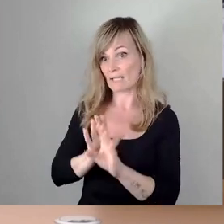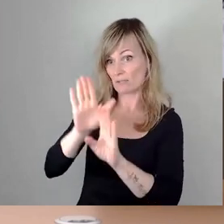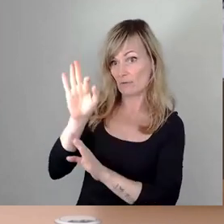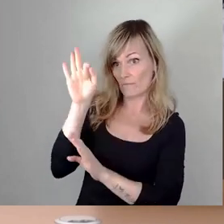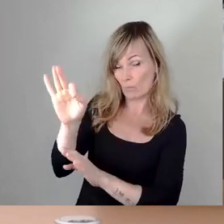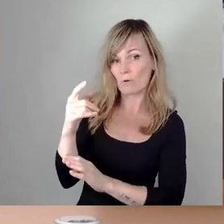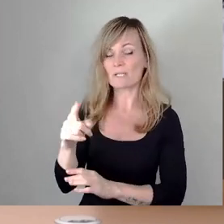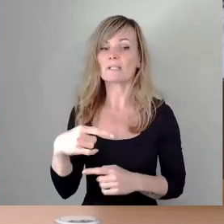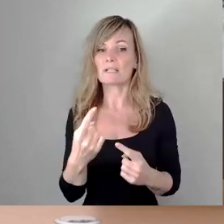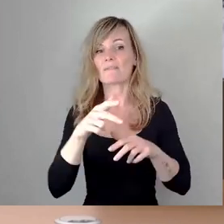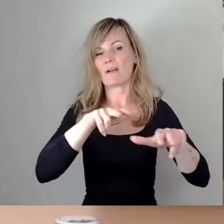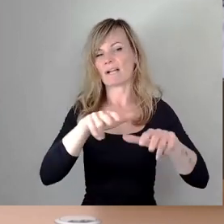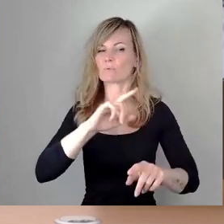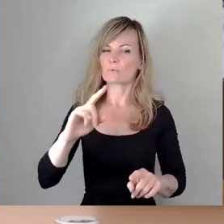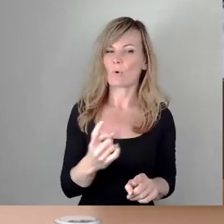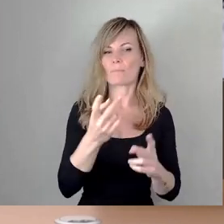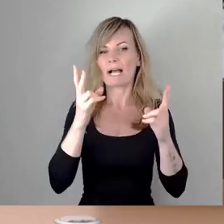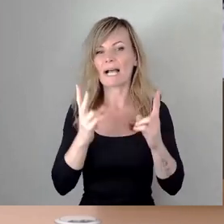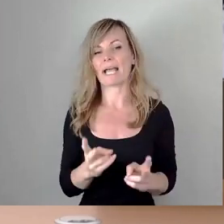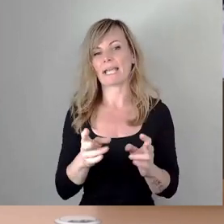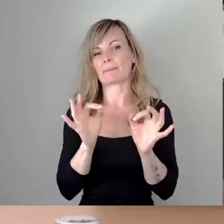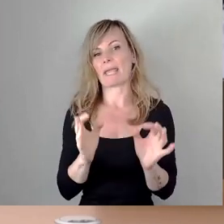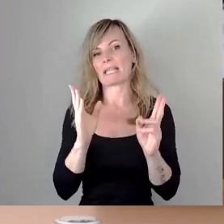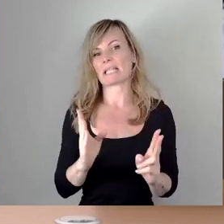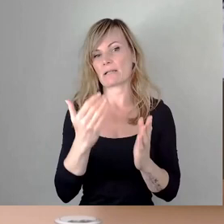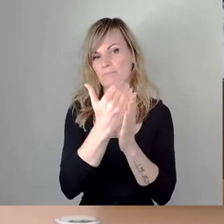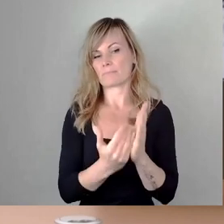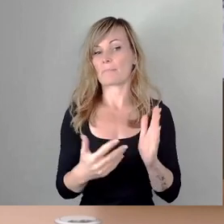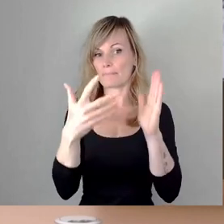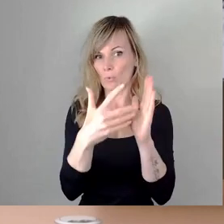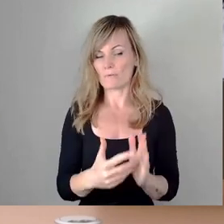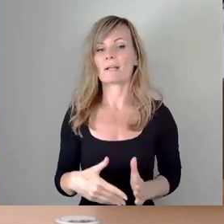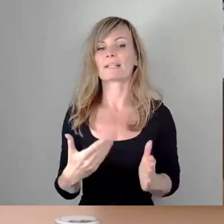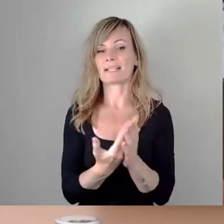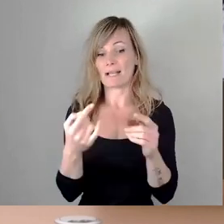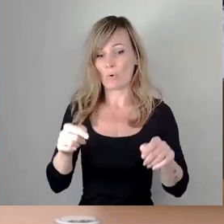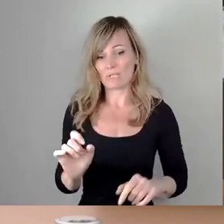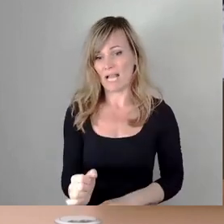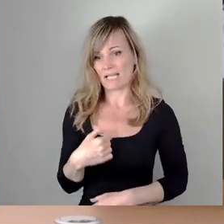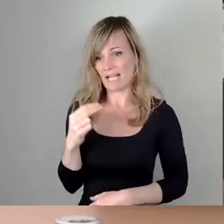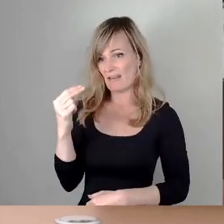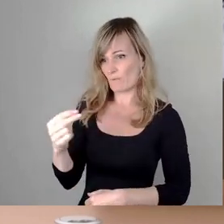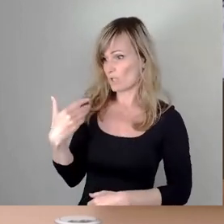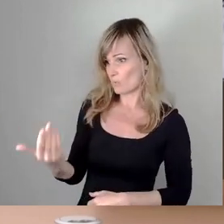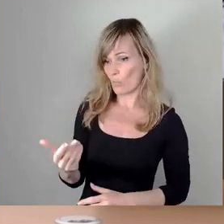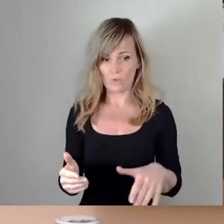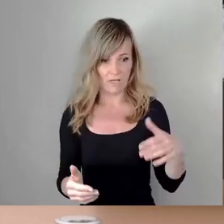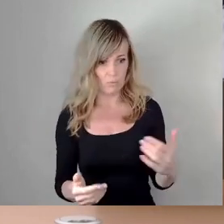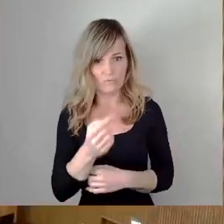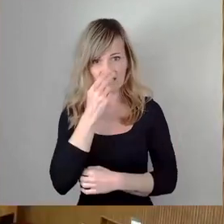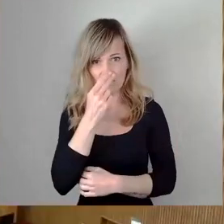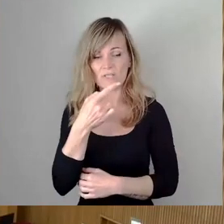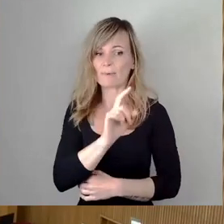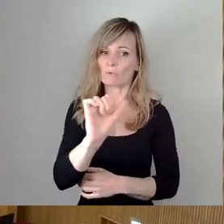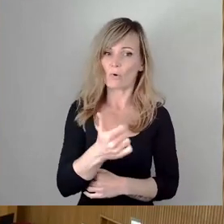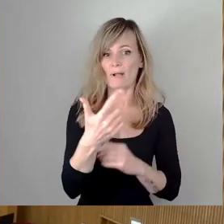von der Verwaltung noch mal auf Rechtmäßigkeit geprüft. Insofern kann ich heute nicht sagen, ob das so oder so ausgehen wird, aber auf jeden Fall wird es noch mal geprüft.